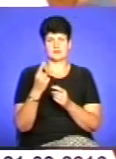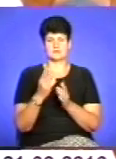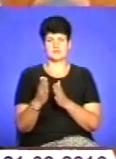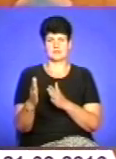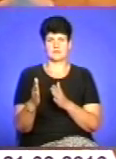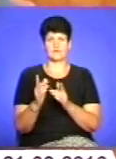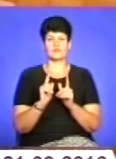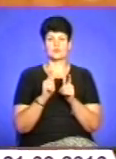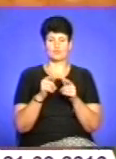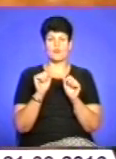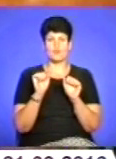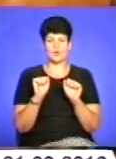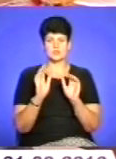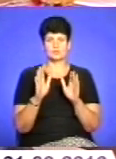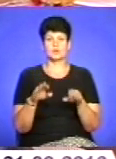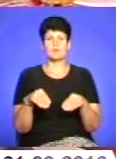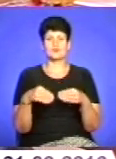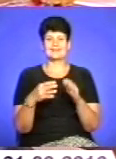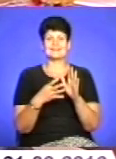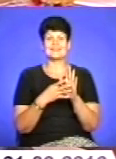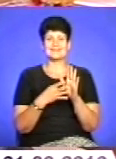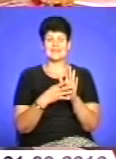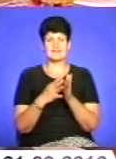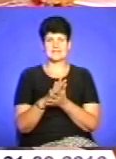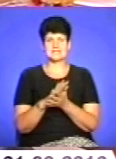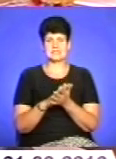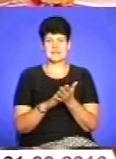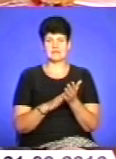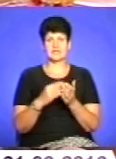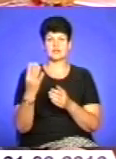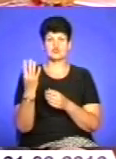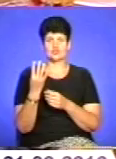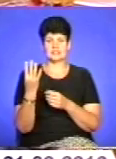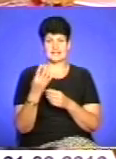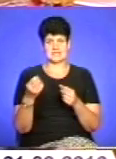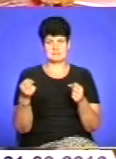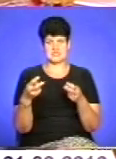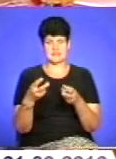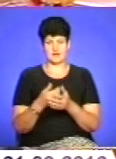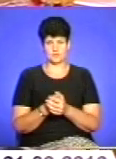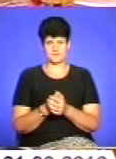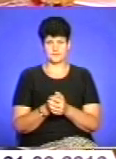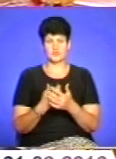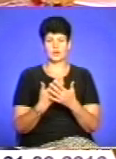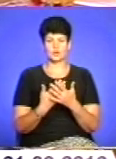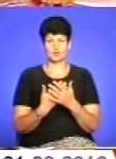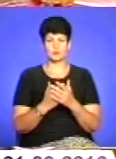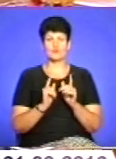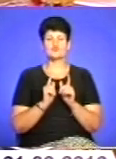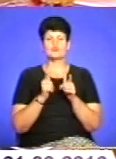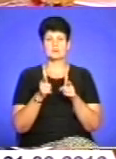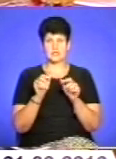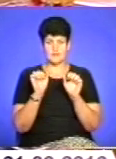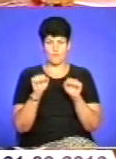Можна буде подати 9 заяв на 4 спеціальності. Тобто вступники